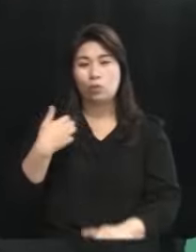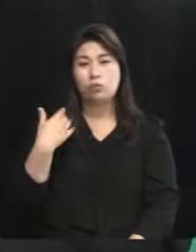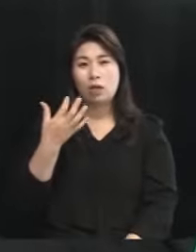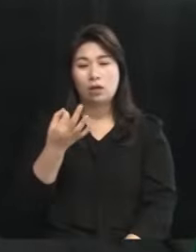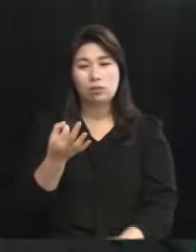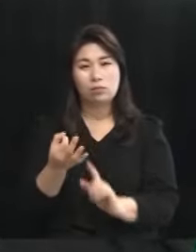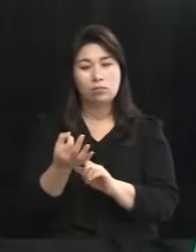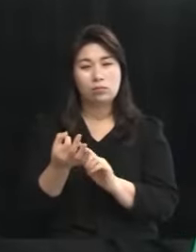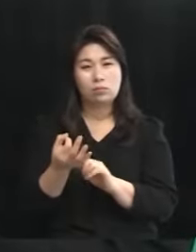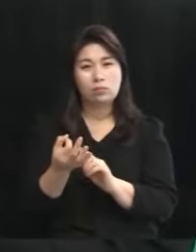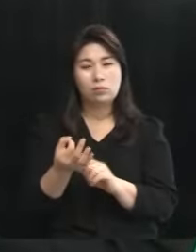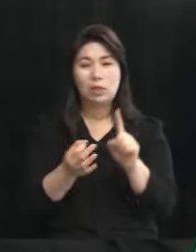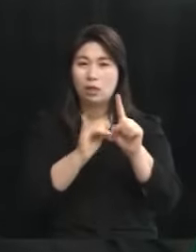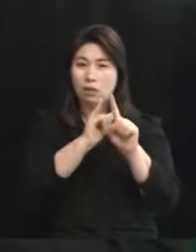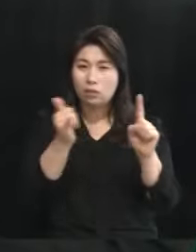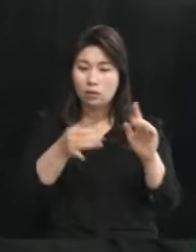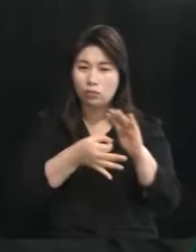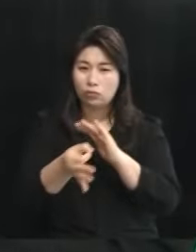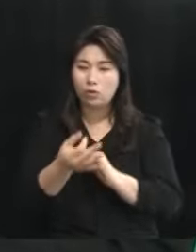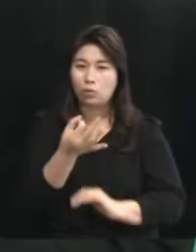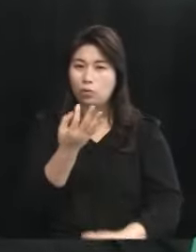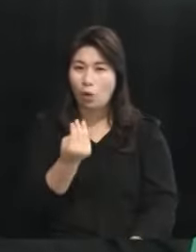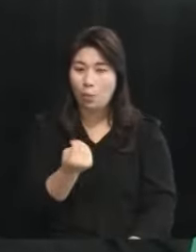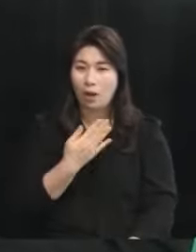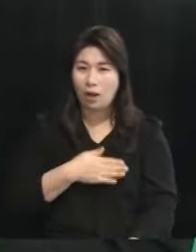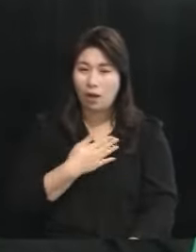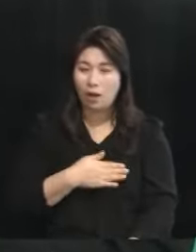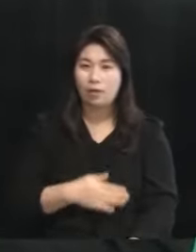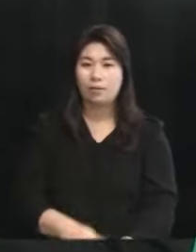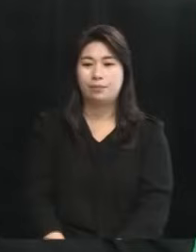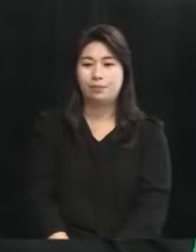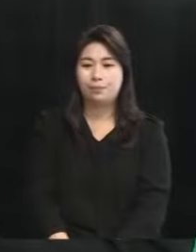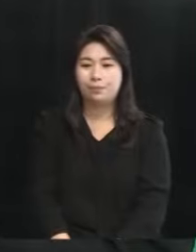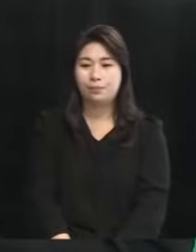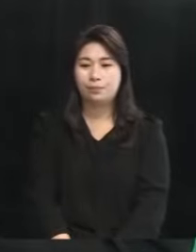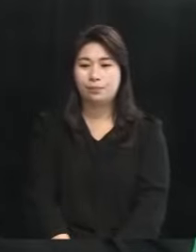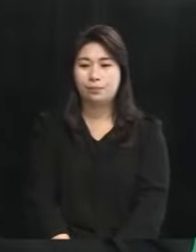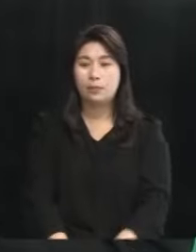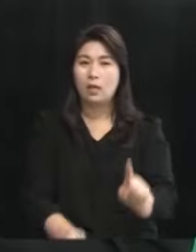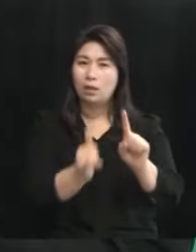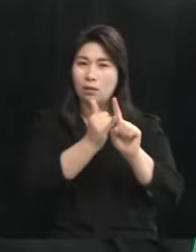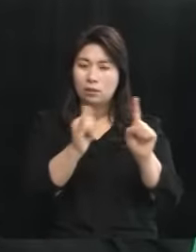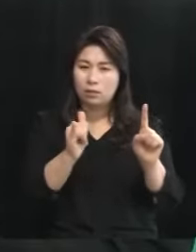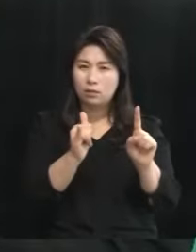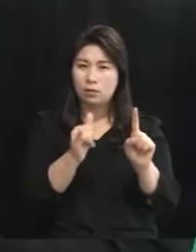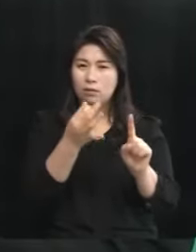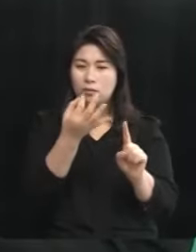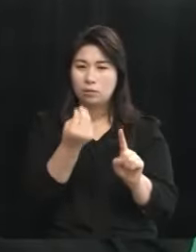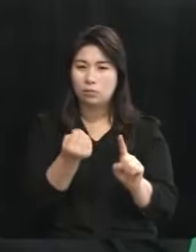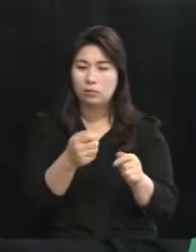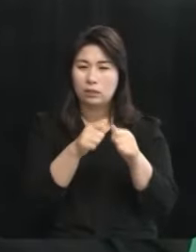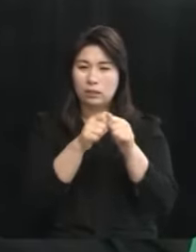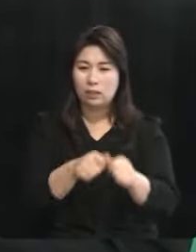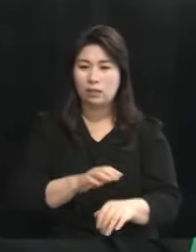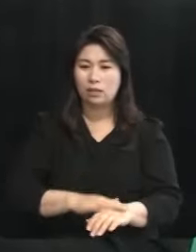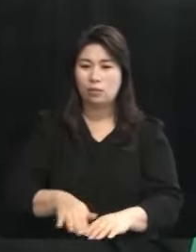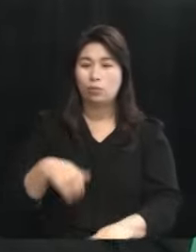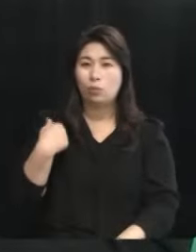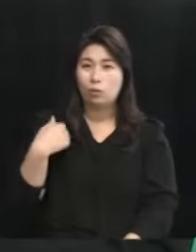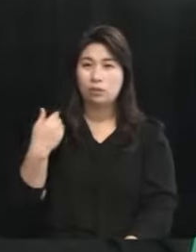어느 정도로 1인당 부과하고 있습니까? 추세라는 게 있을까요? 1인당 추세에 대해서는 자세히 알지는 못합니다